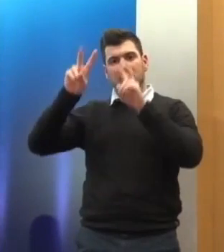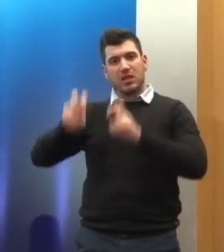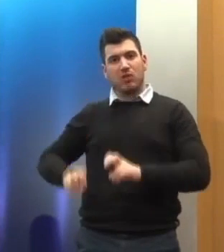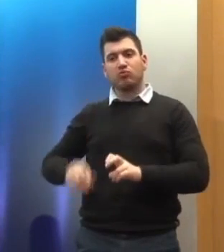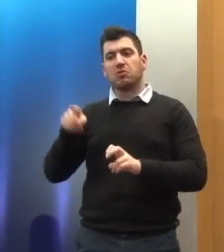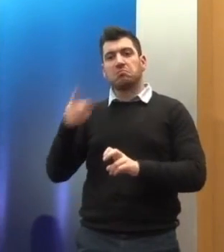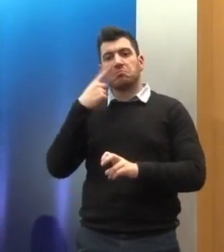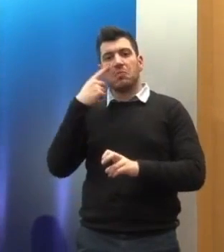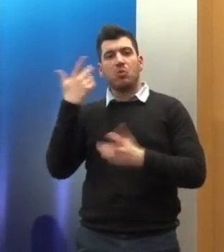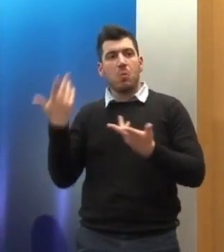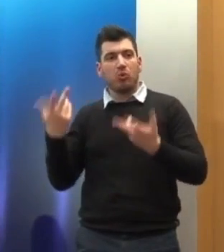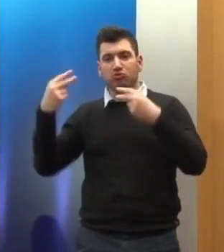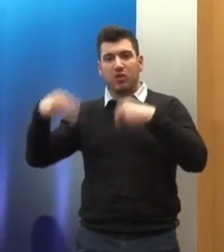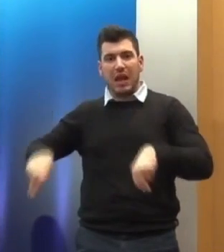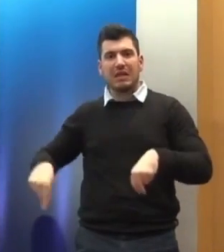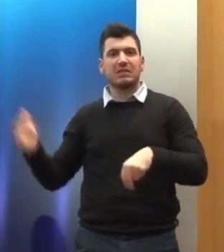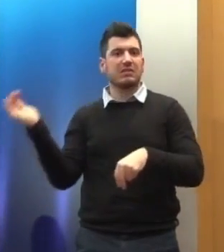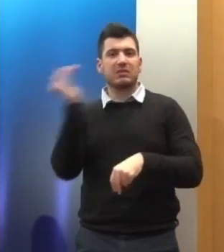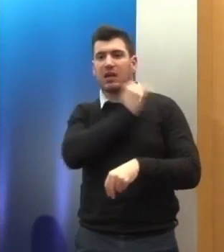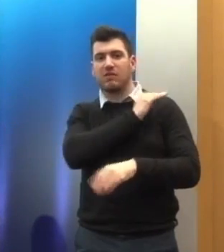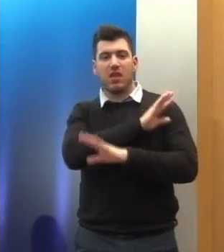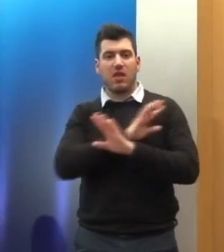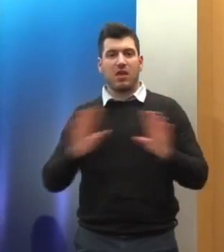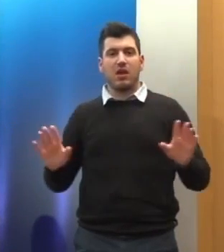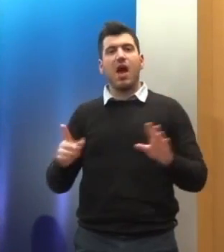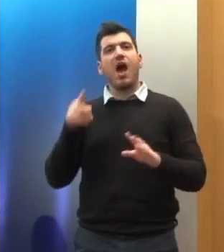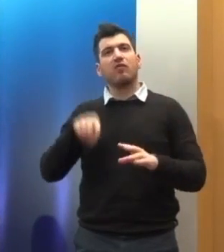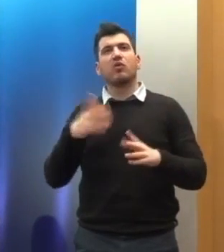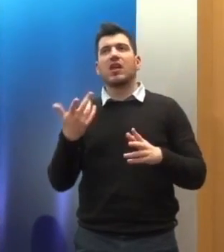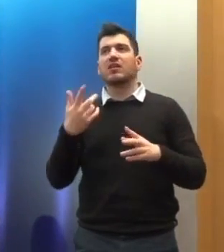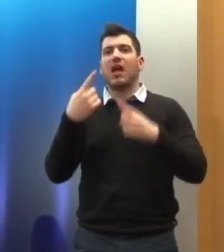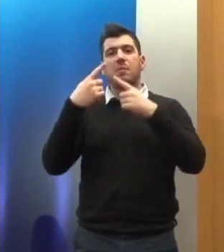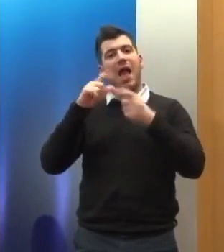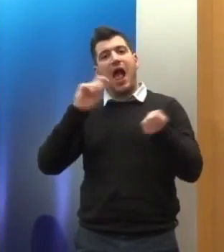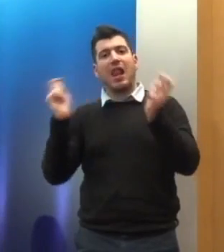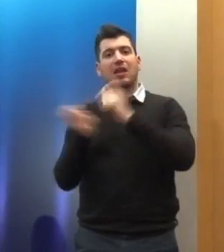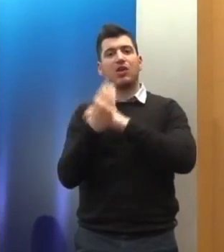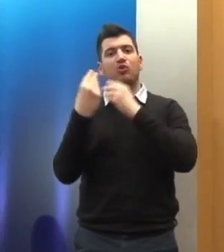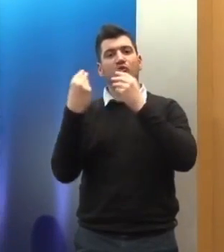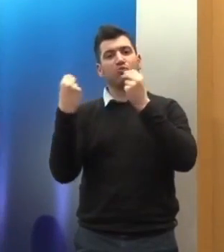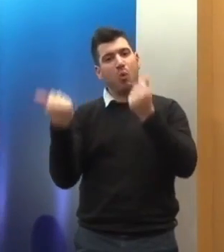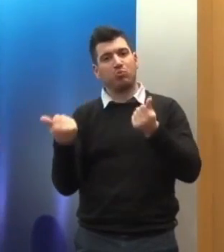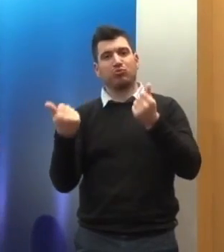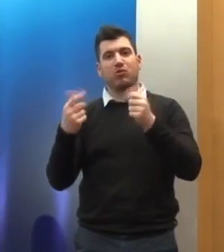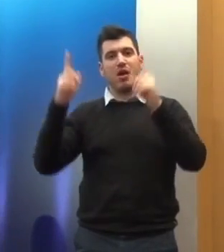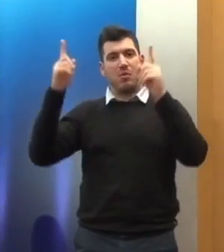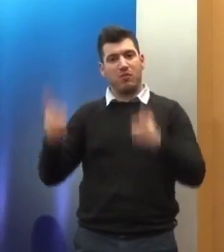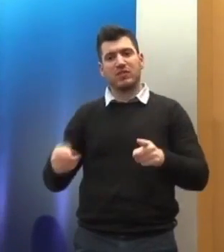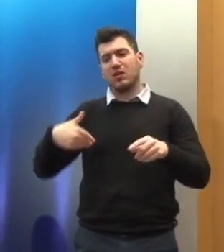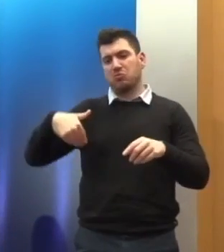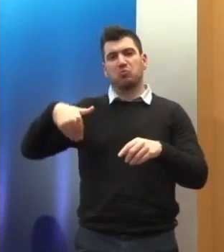για να δούμε πού βρισκόμαστε σήμερα. Αυτή είναι μια αλλαγή πλεύσης, νομίζω αρκετά σημαντική, των τελευταίων μηνών.